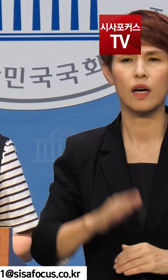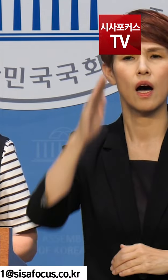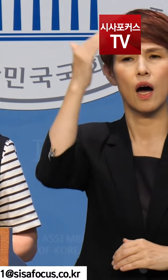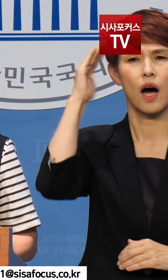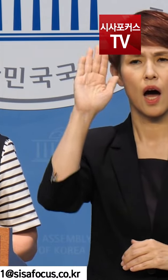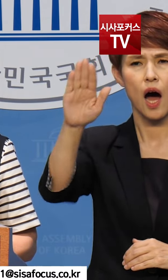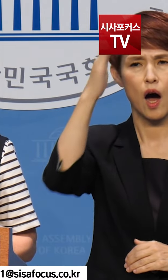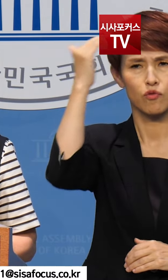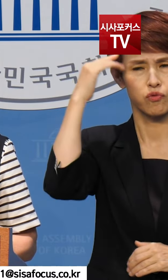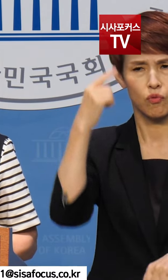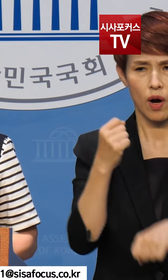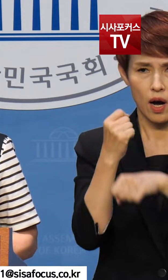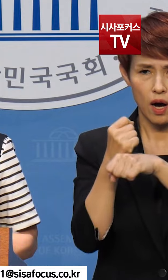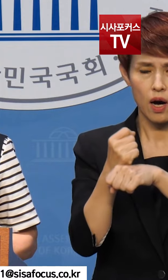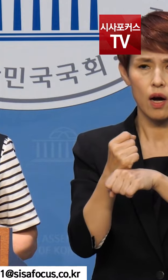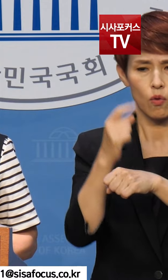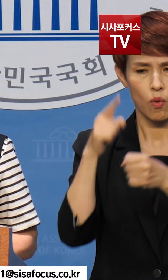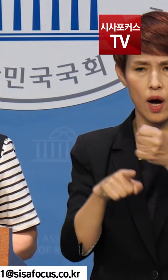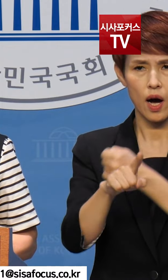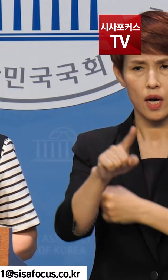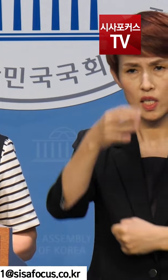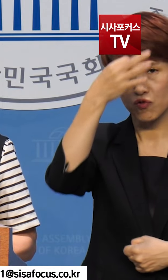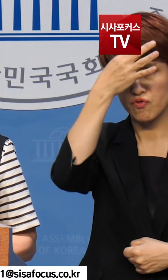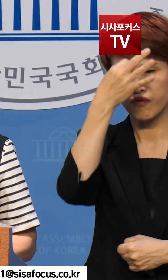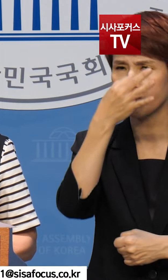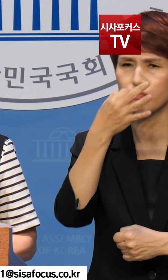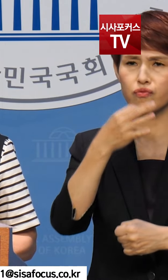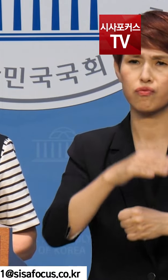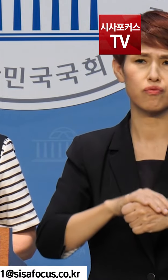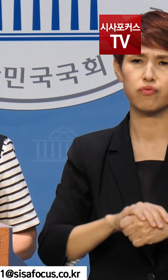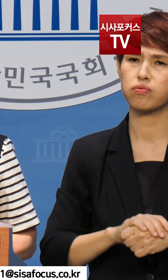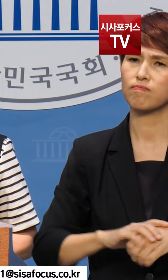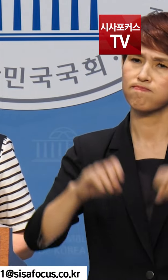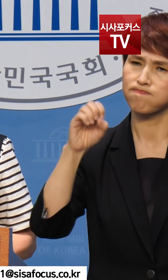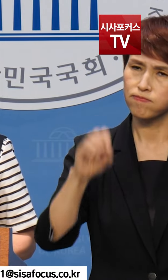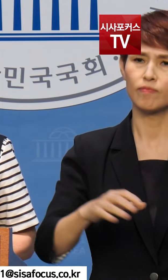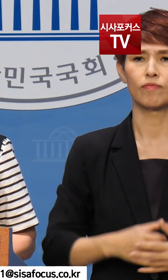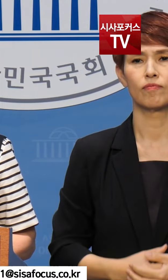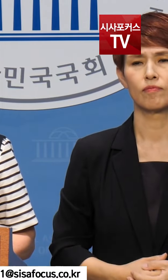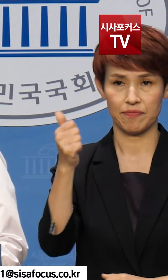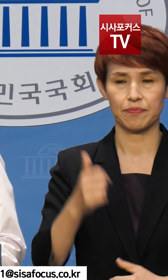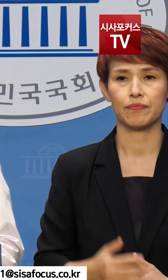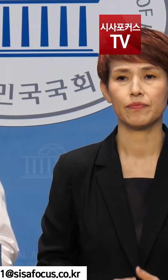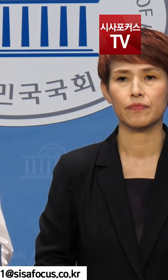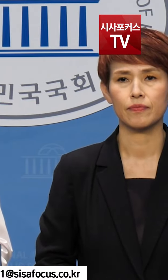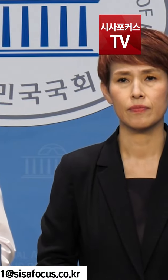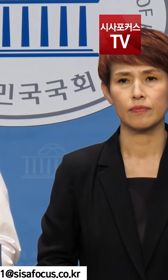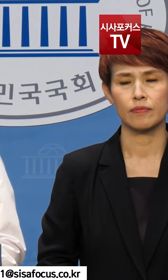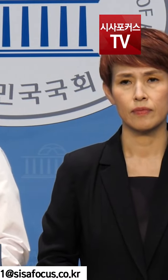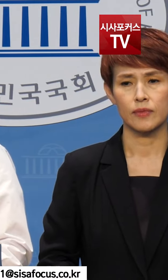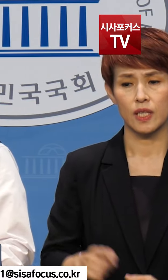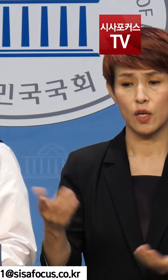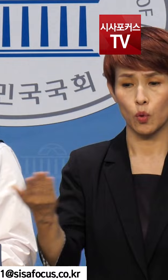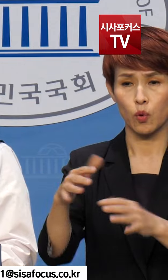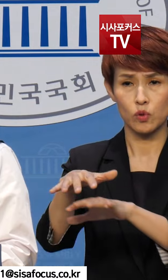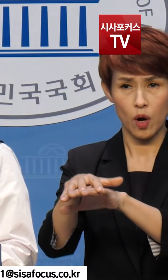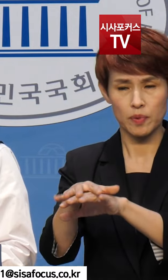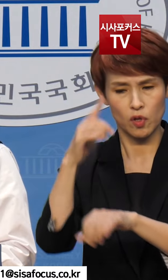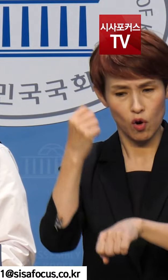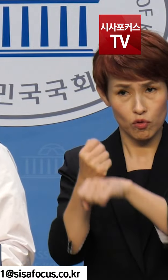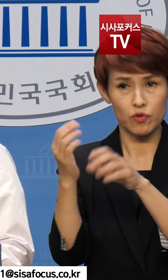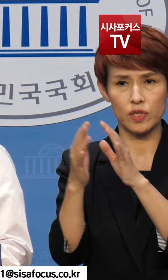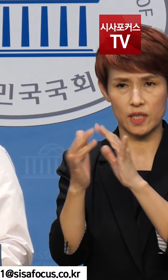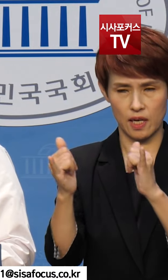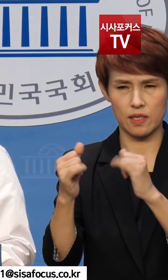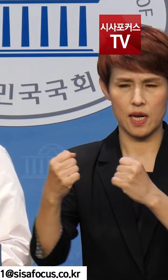과학기술은 더 이상 돌이킬 수 없게 될 것입니다. 항우연 노동조합은 연구자들의 마지막